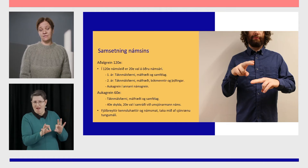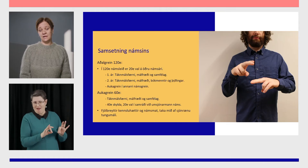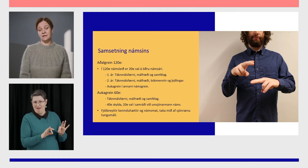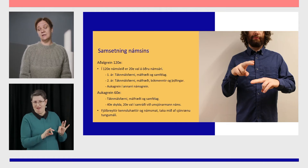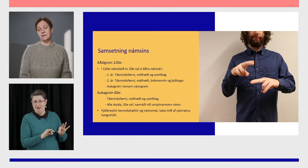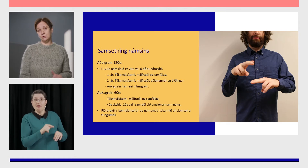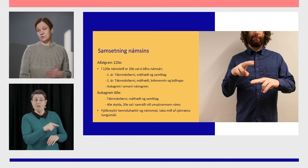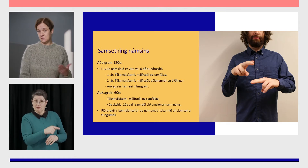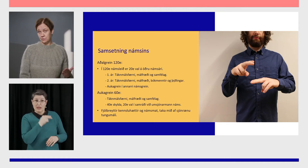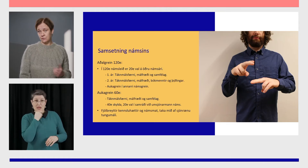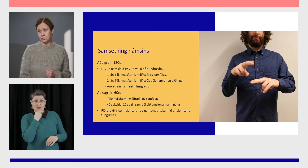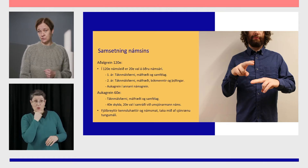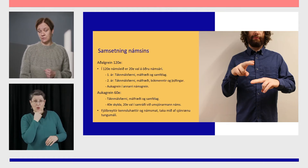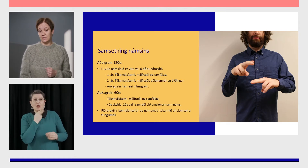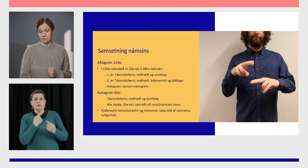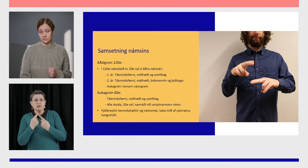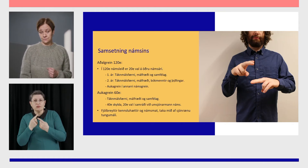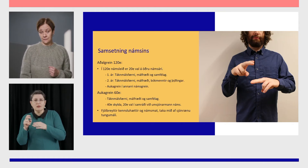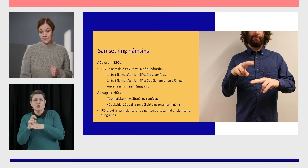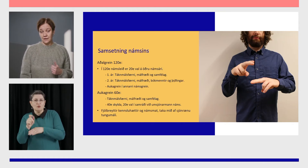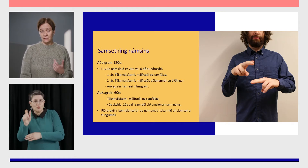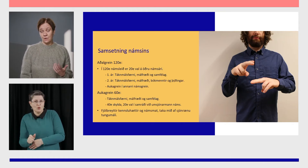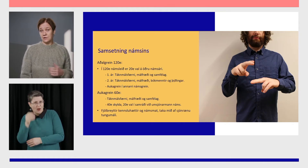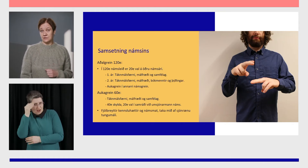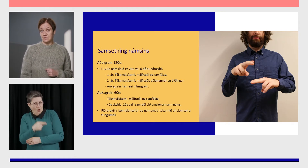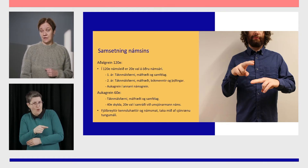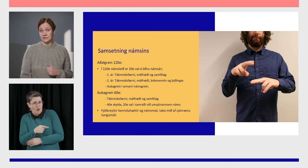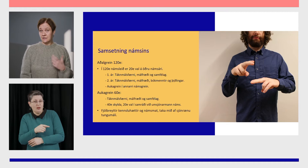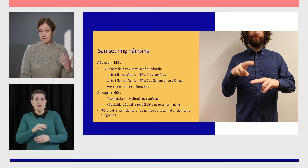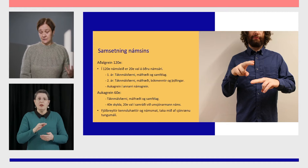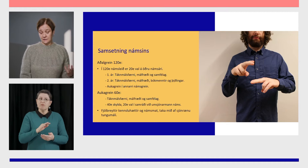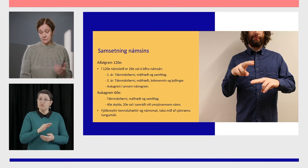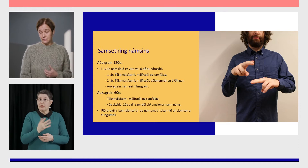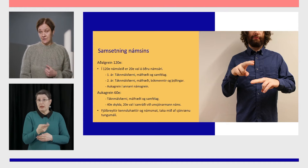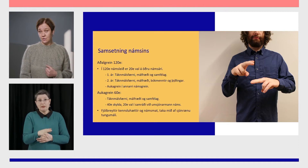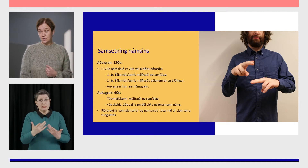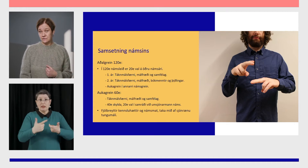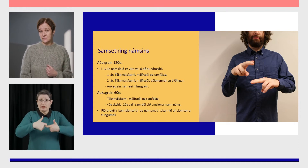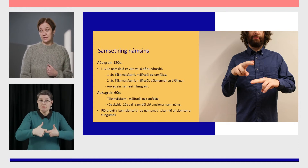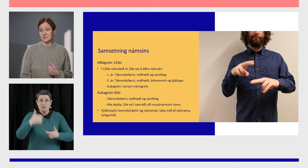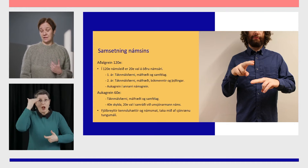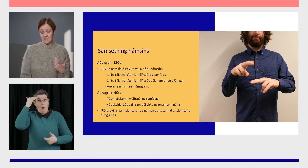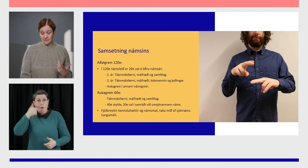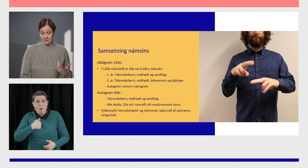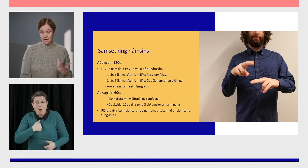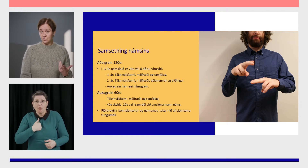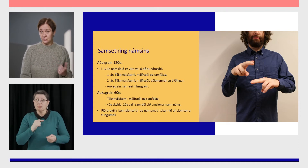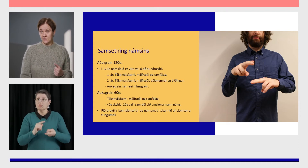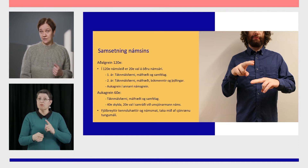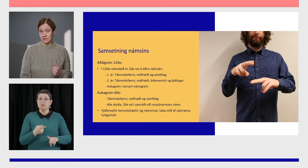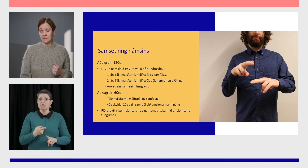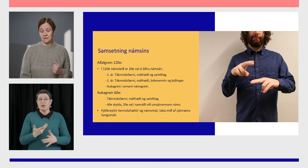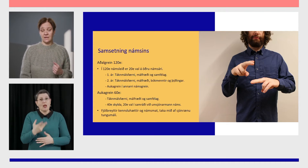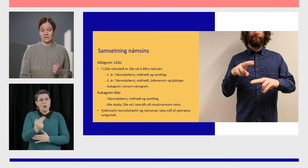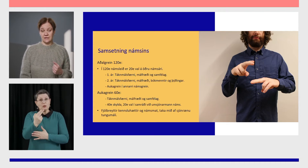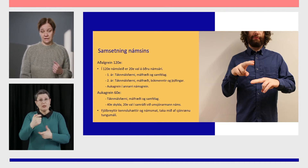það velja nefnundur í samráðu við umsjónama náms. Þá er hægt að tengja það til dæmis við áhversviðsitt eða áherslur